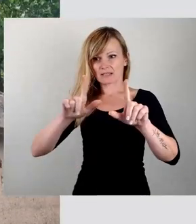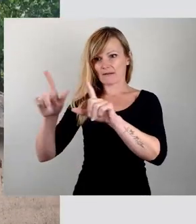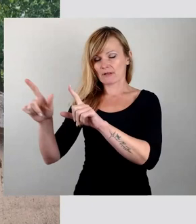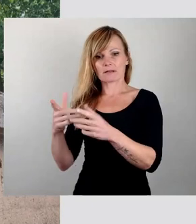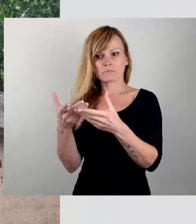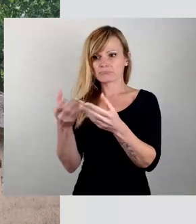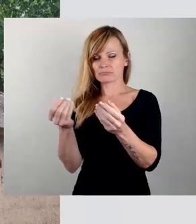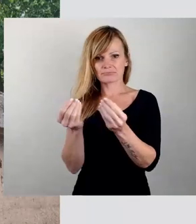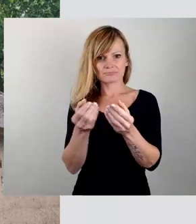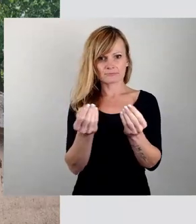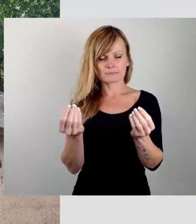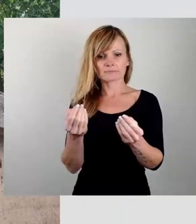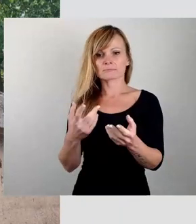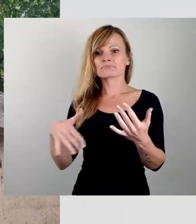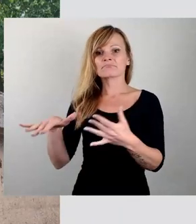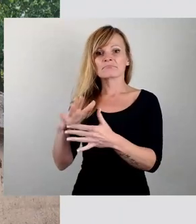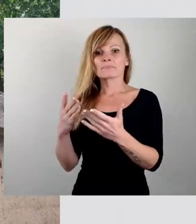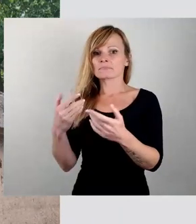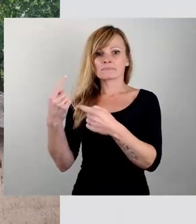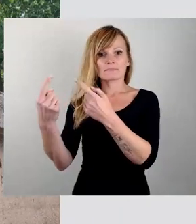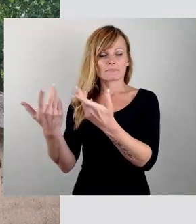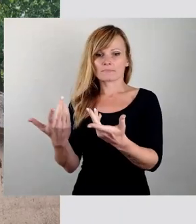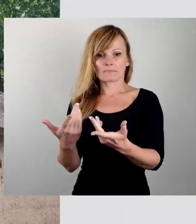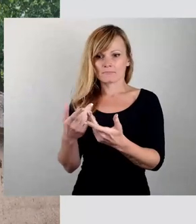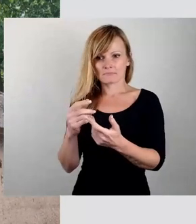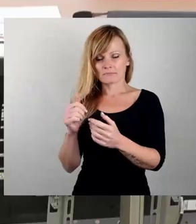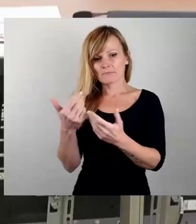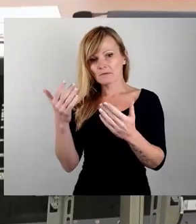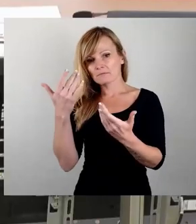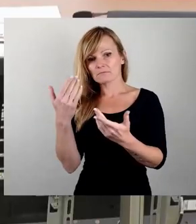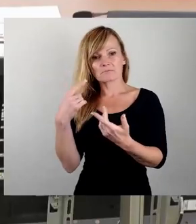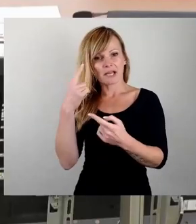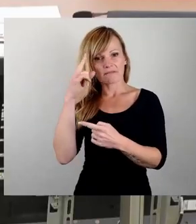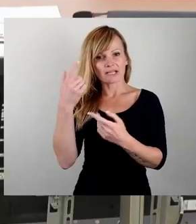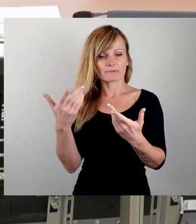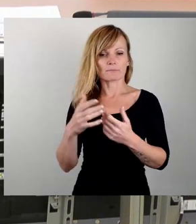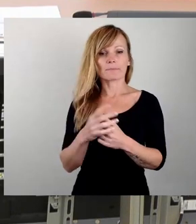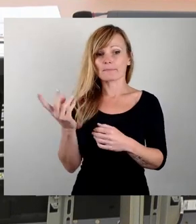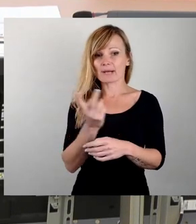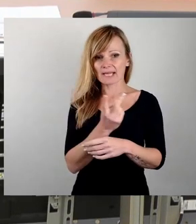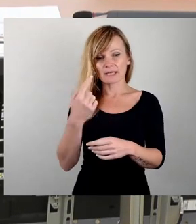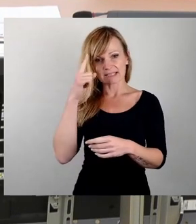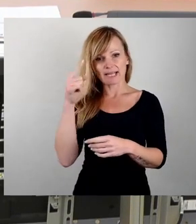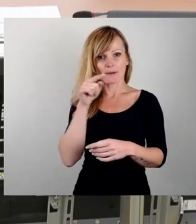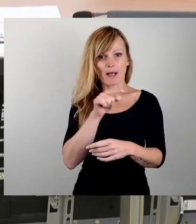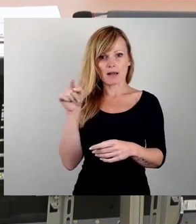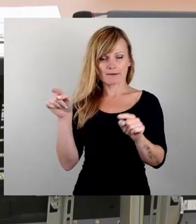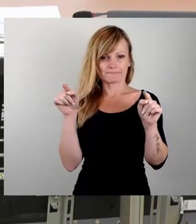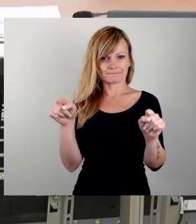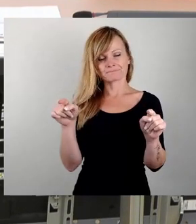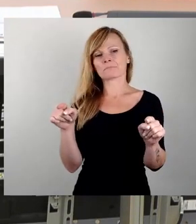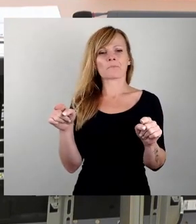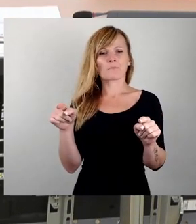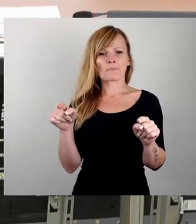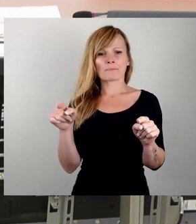nicht ausgeschlossen. Beide in unserem Antrag genannten Denkmale gerieten also schlagartig in den